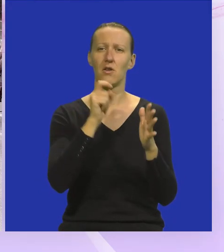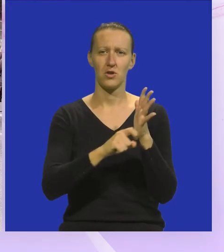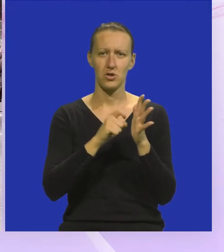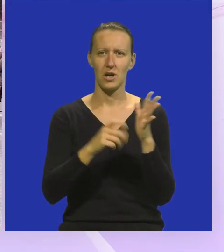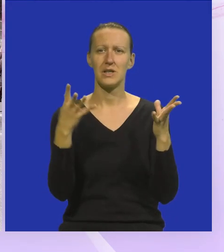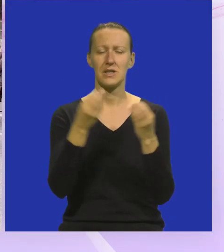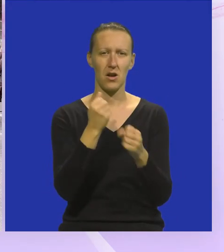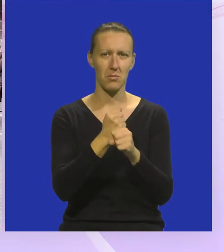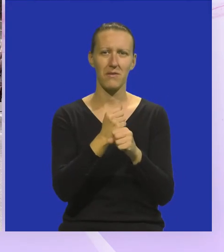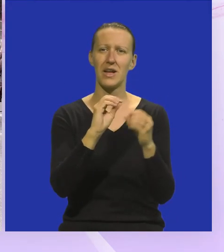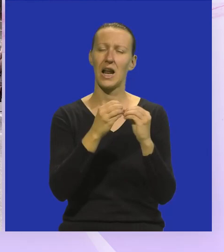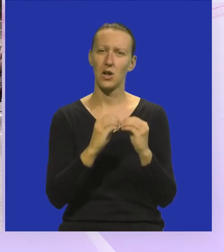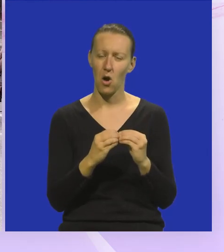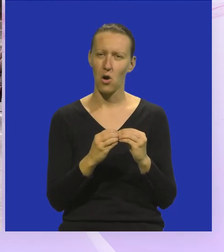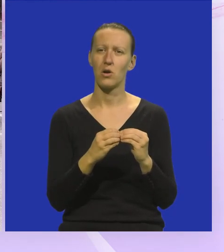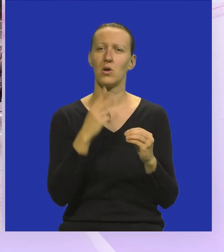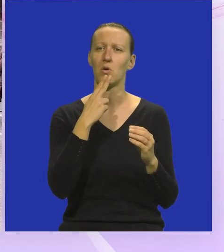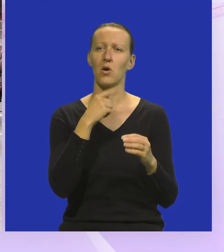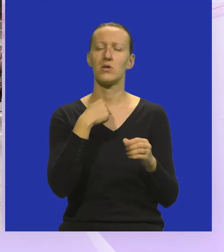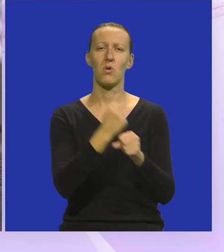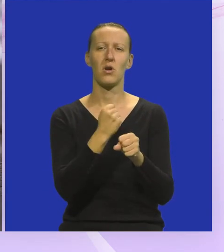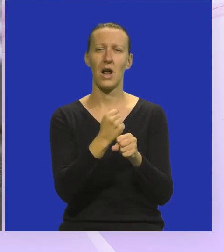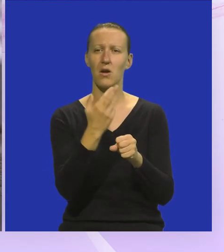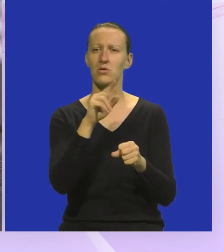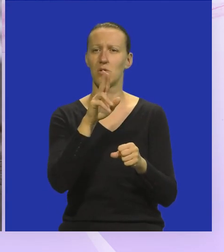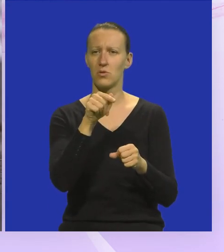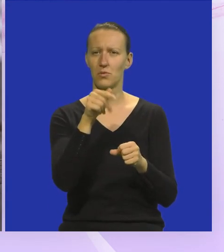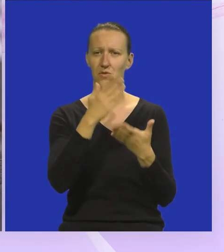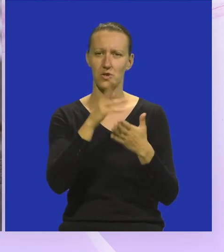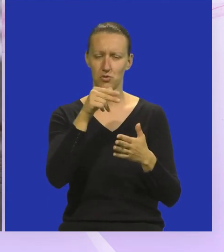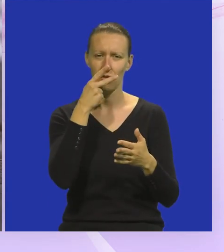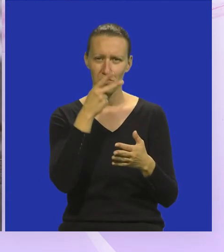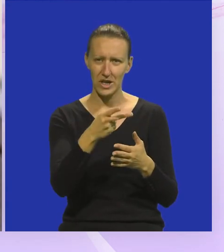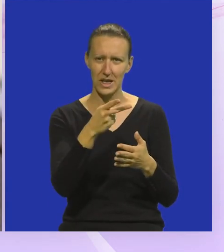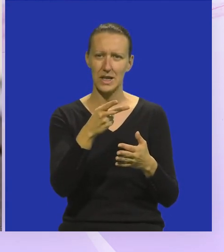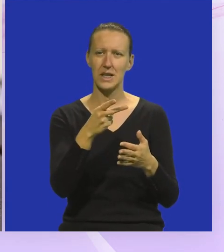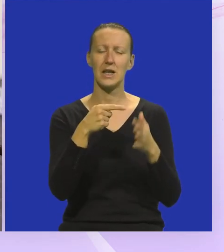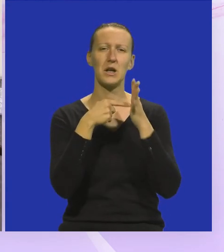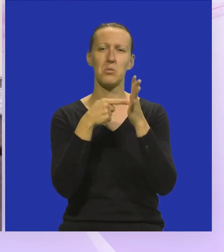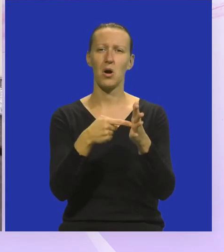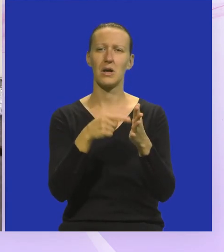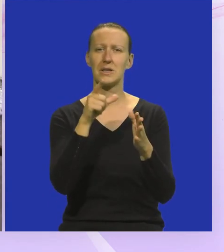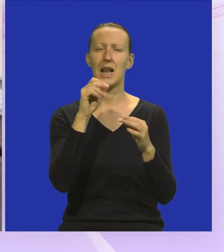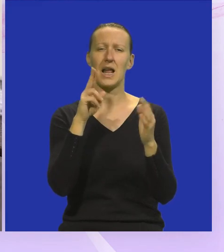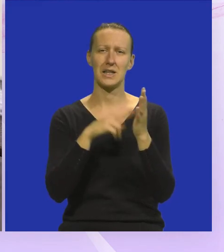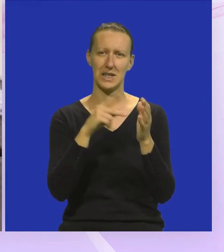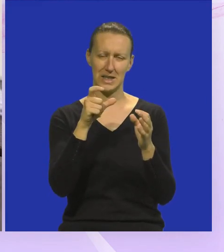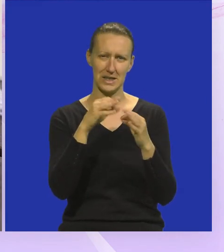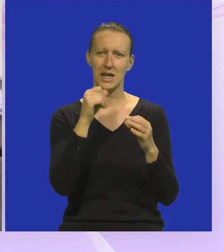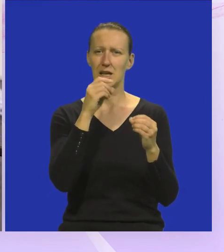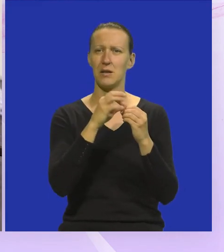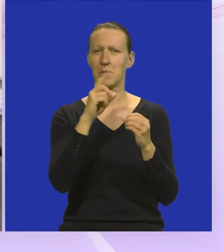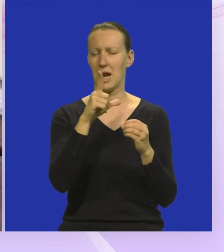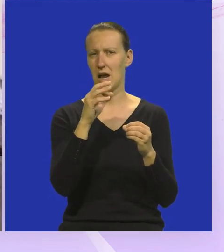članice zajedno odradile radionicu u kojoj smo radili, kao što tu ste već mogli vidjeti, znači prikaz latiničnih i braječnih